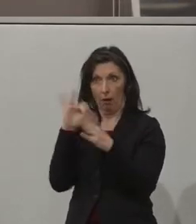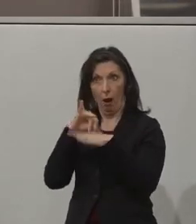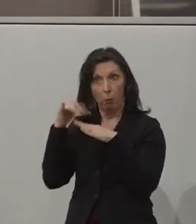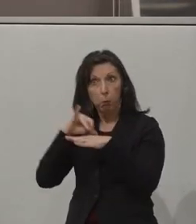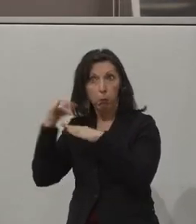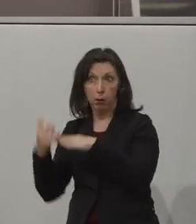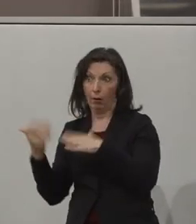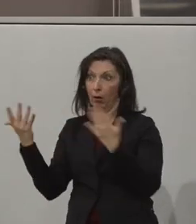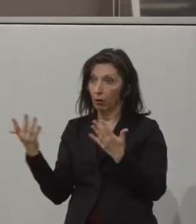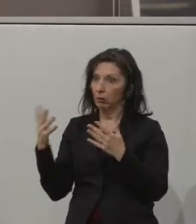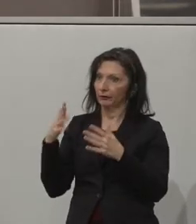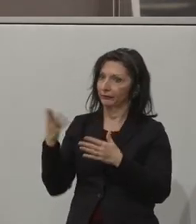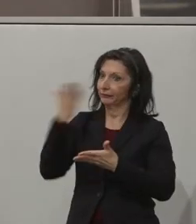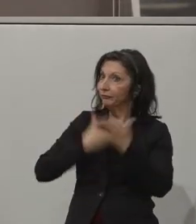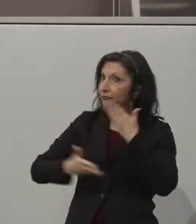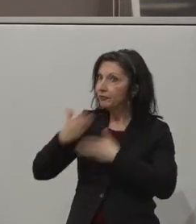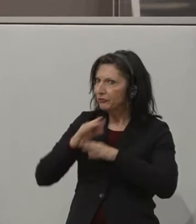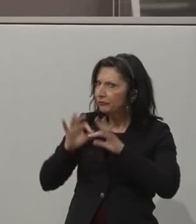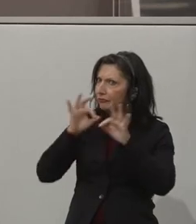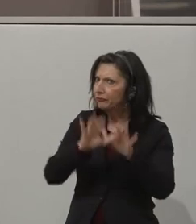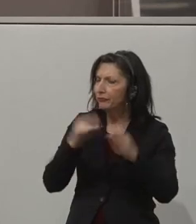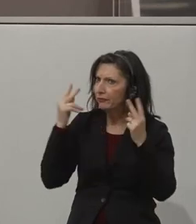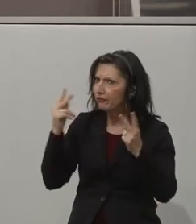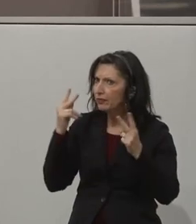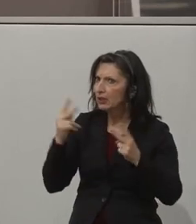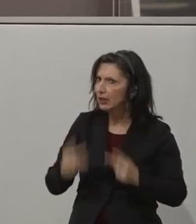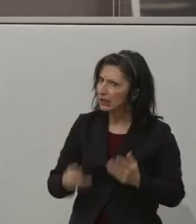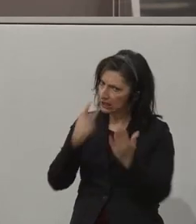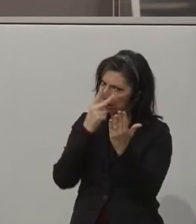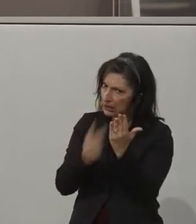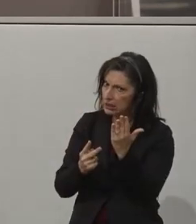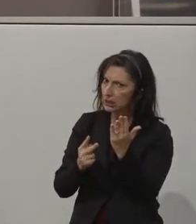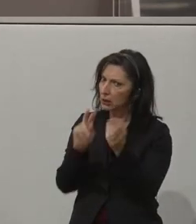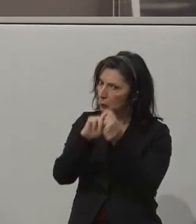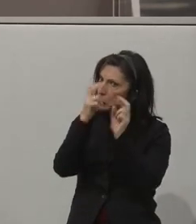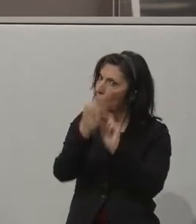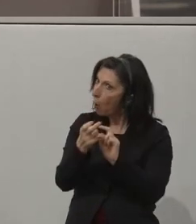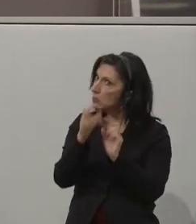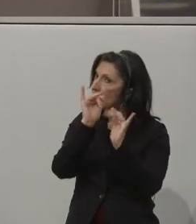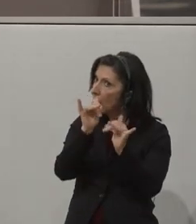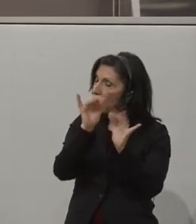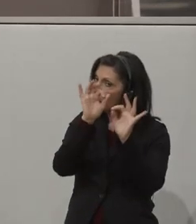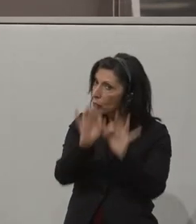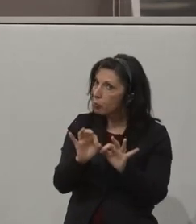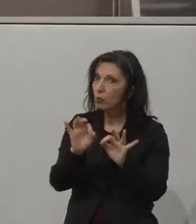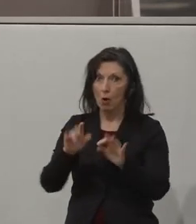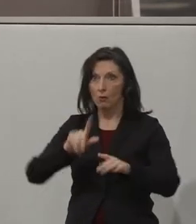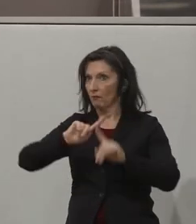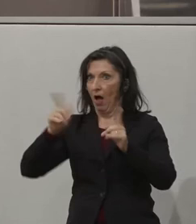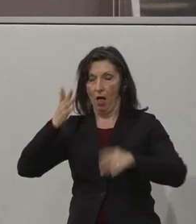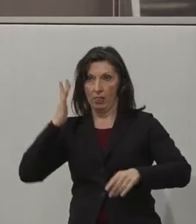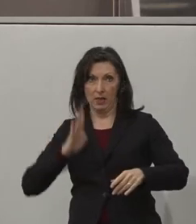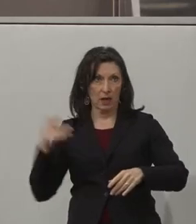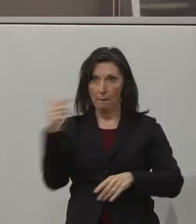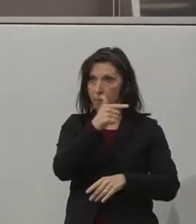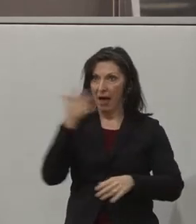für die Wirtschaft relevant sind. Einerseits, wo sie in der Umsetzung eine Rolle spielt. Auf der anderen Seite, wo das eine Win-Win-Situation ist, was ja immer das